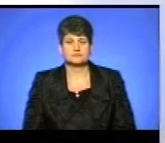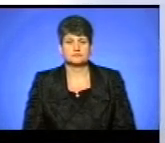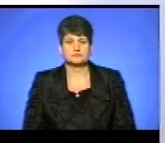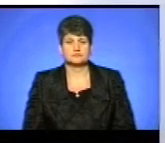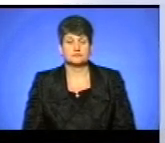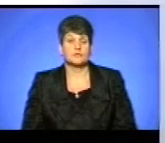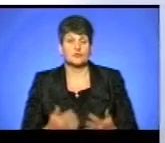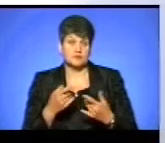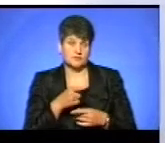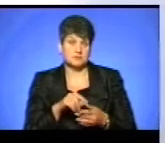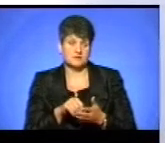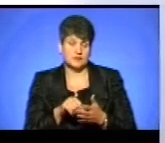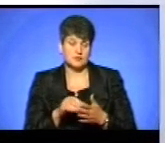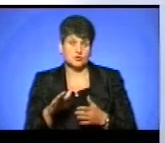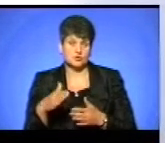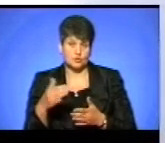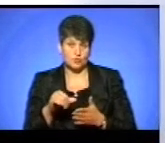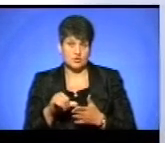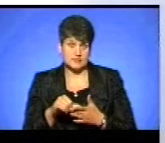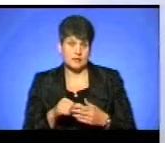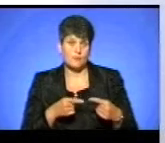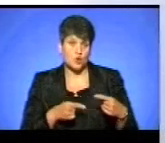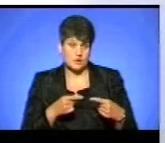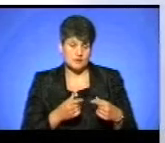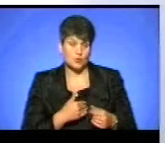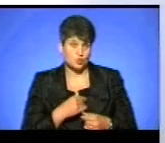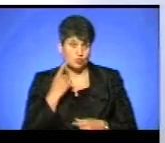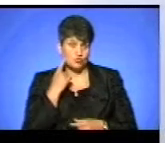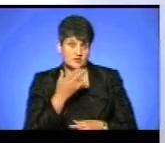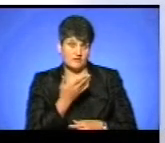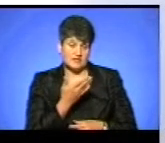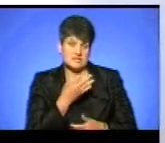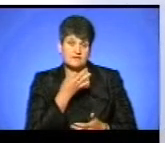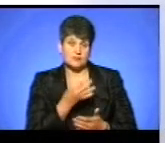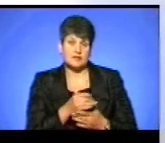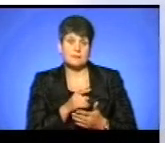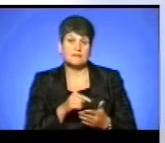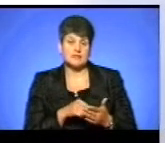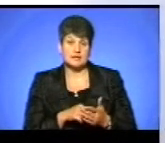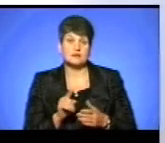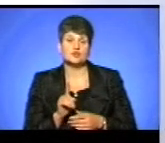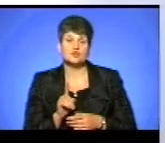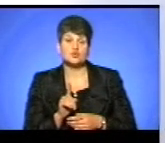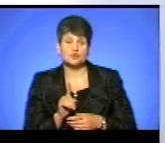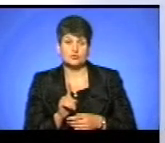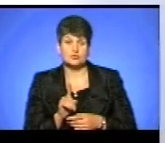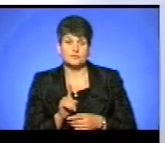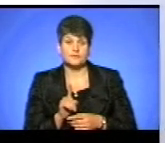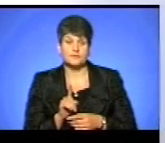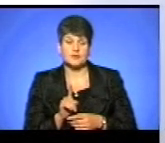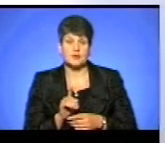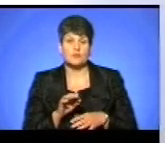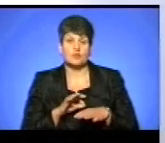Оскільки ви представляєте сторону учасників протесту, то також хочу почути від вас відповідь на запитання щодо, зокрема,